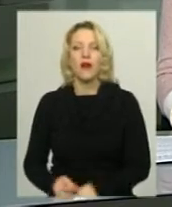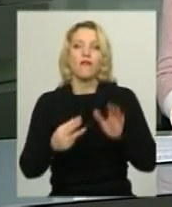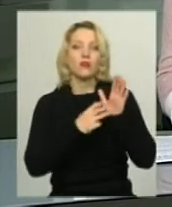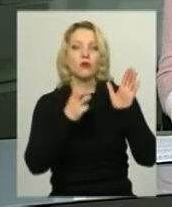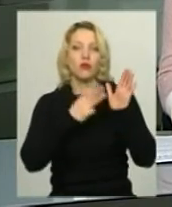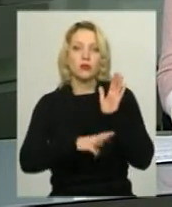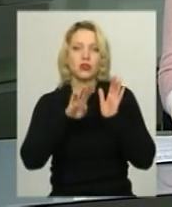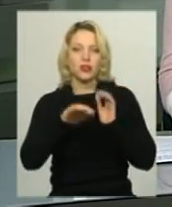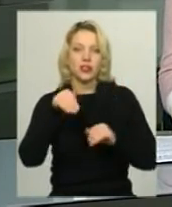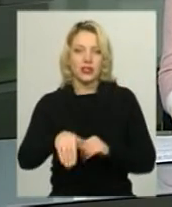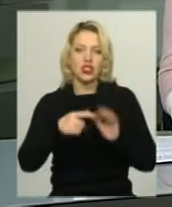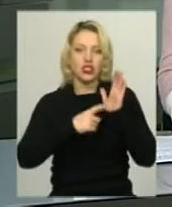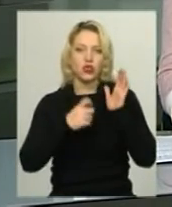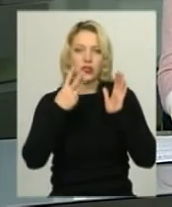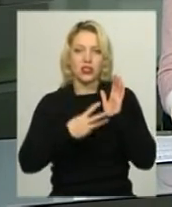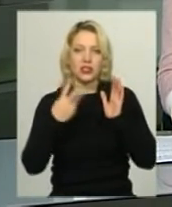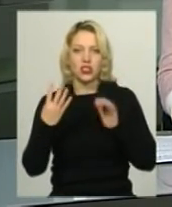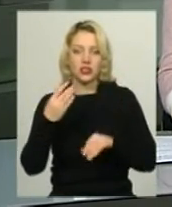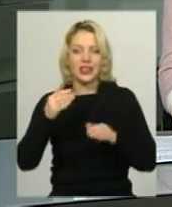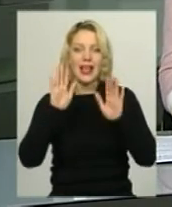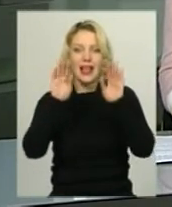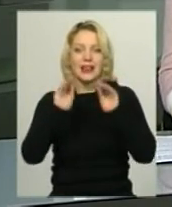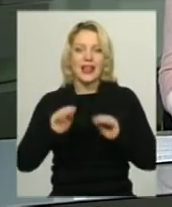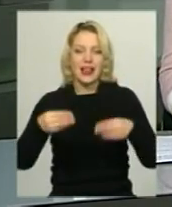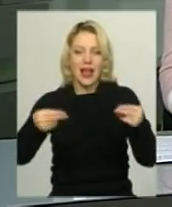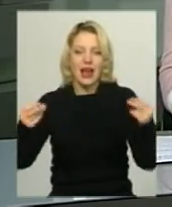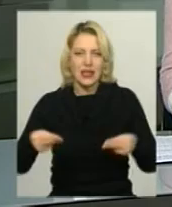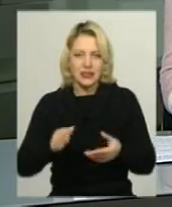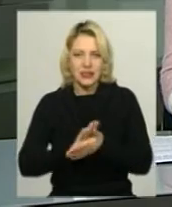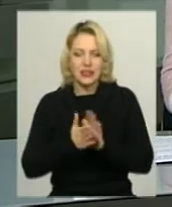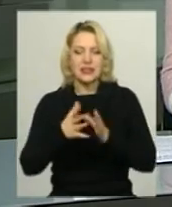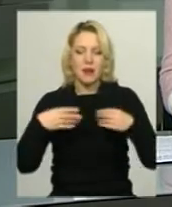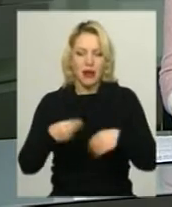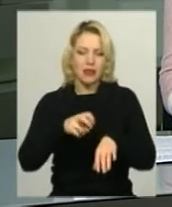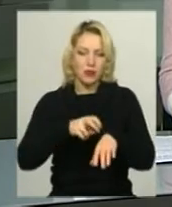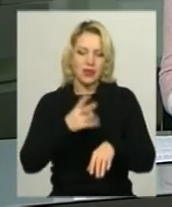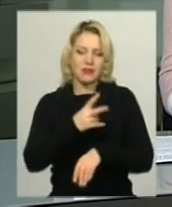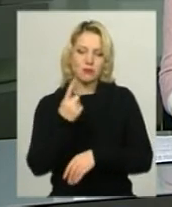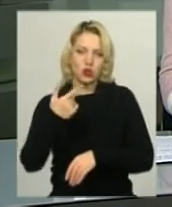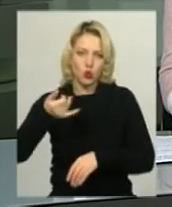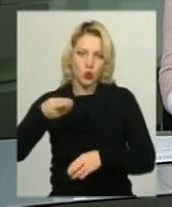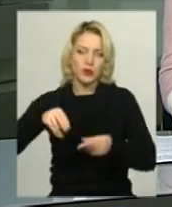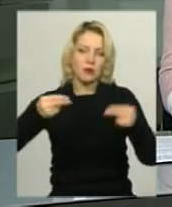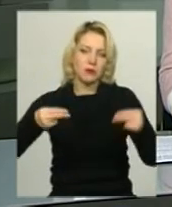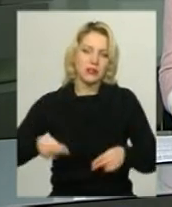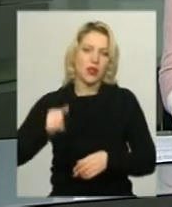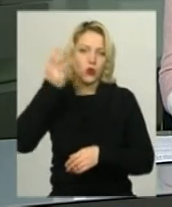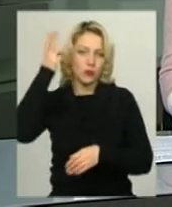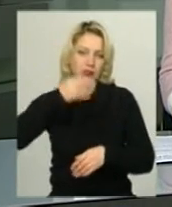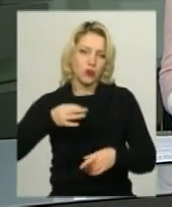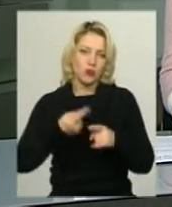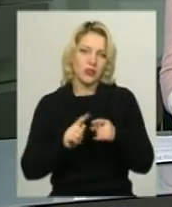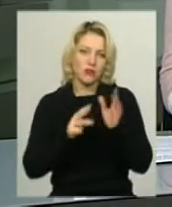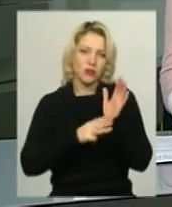884 тисячі 634 декларації сімейними лікарями на 21 грудня підписали у Хмельницькій області. Це